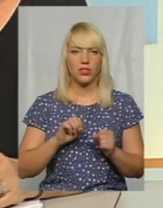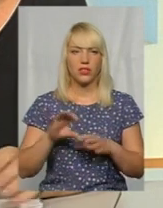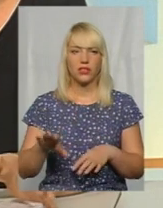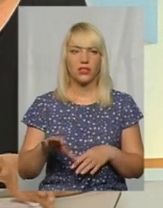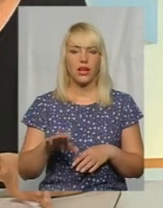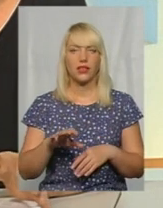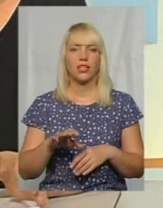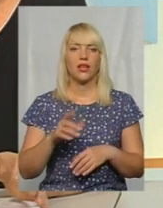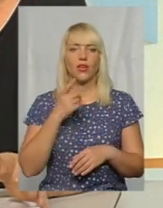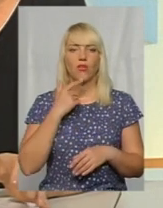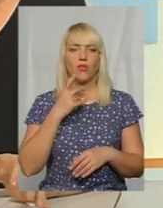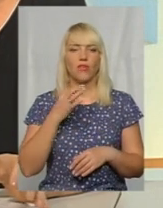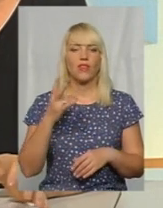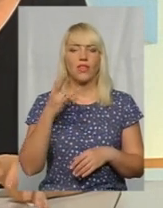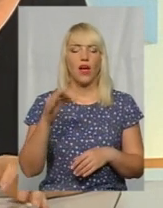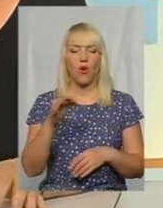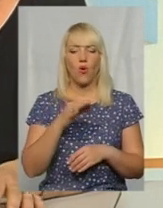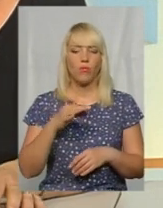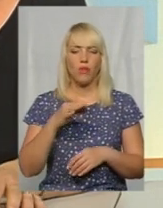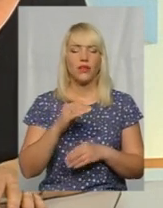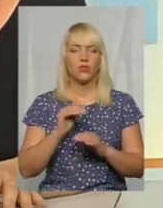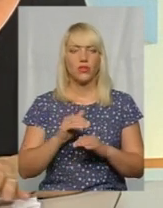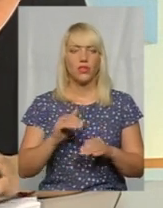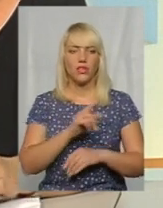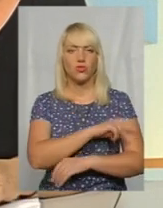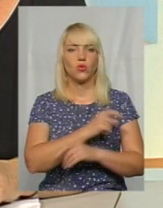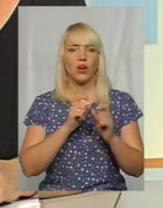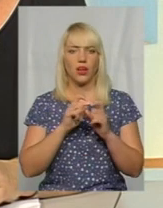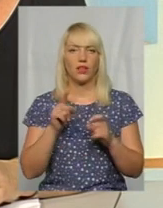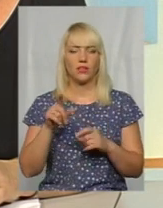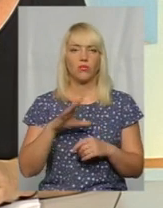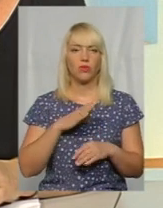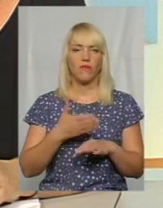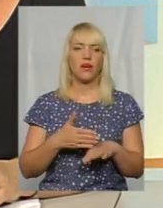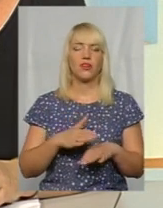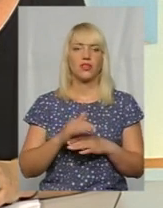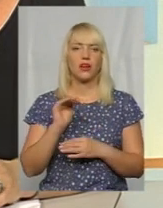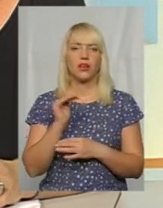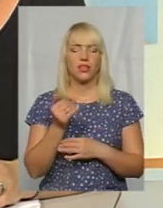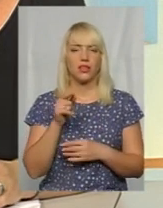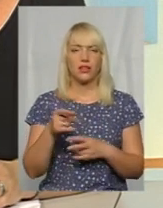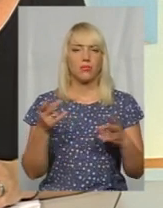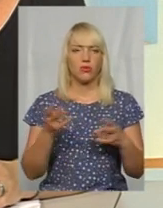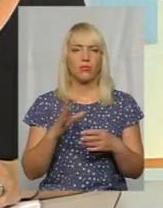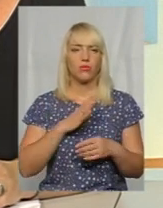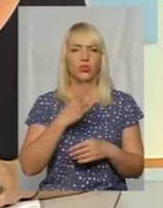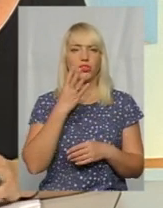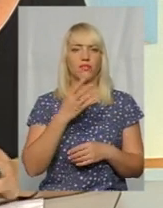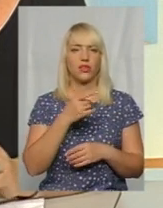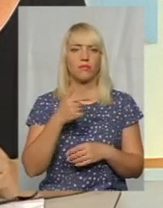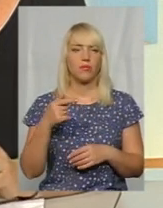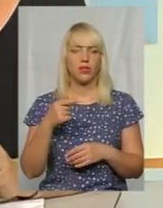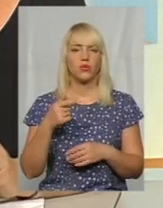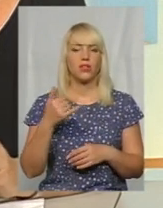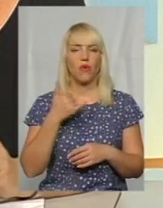дитячу лікарню в реанімацію. Там була дуже важка хвора дитинка і їй потрібно було четверту мінус. А у